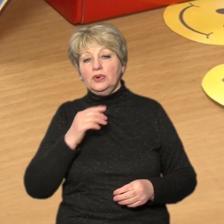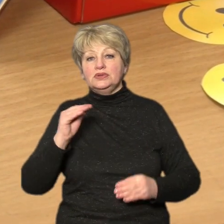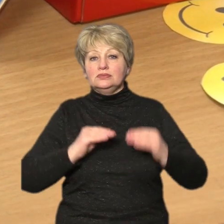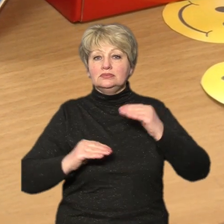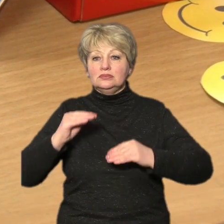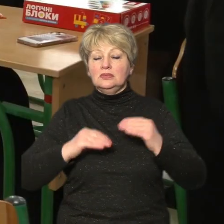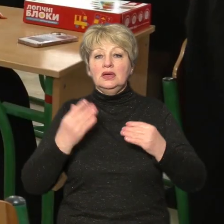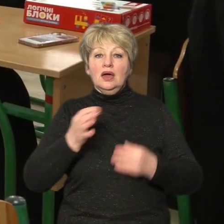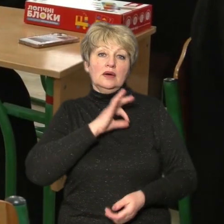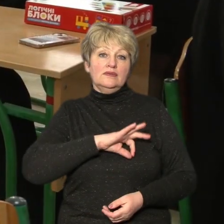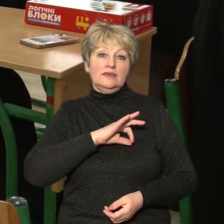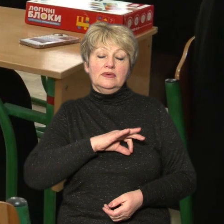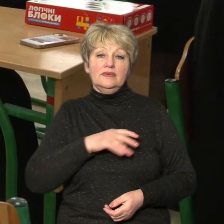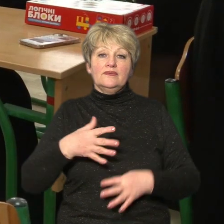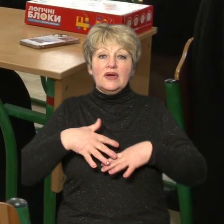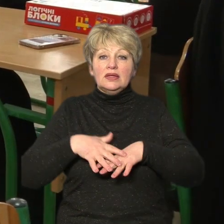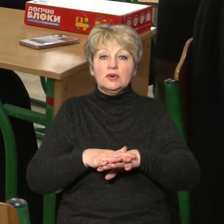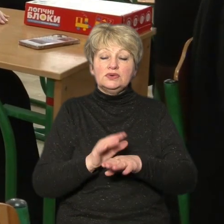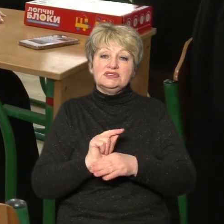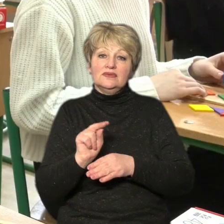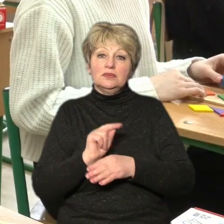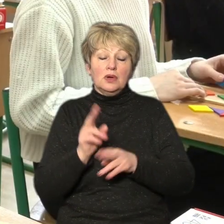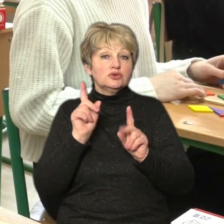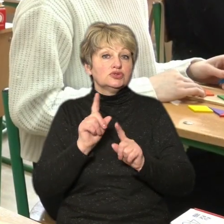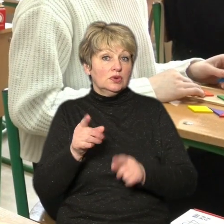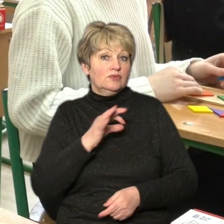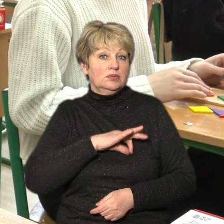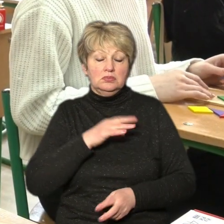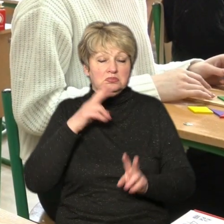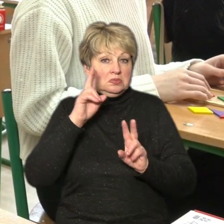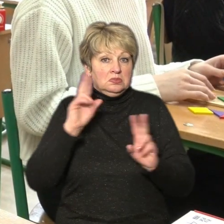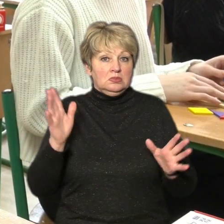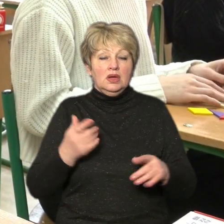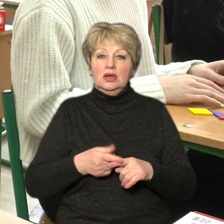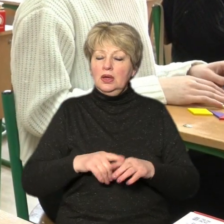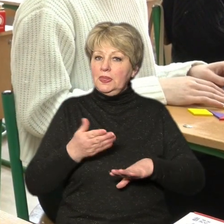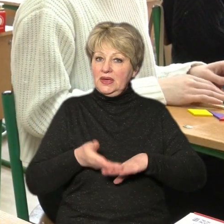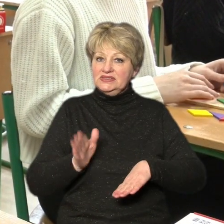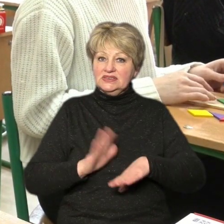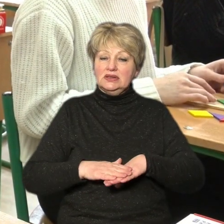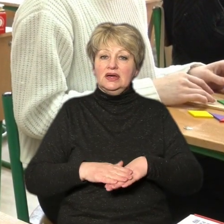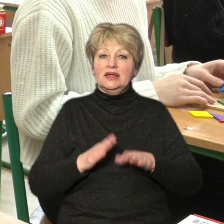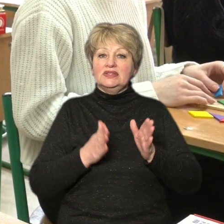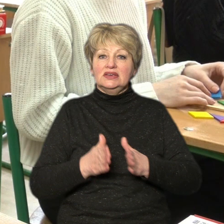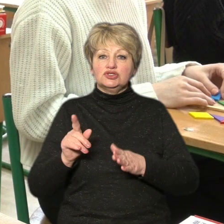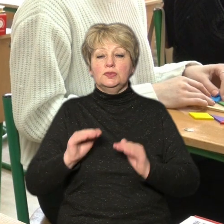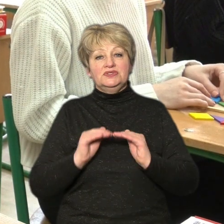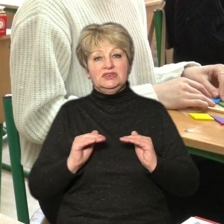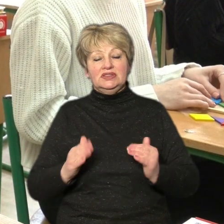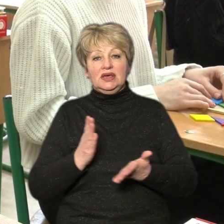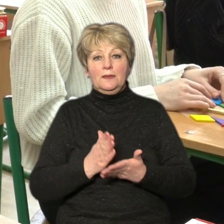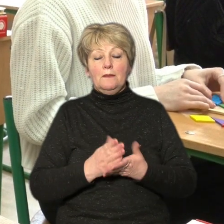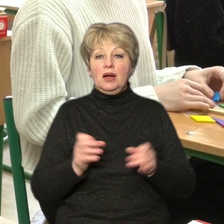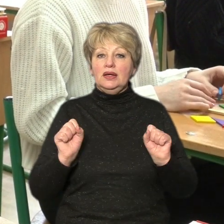Каже, що їх використовують в інклюзивному навчанні, не знала. Це дуже складна система, щоб дітки мали можливість з